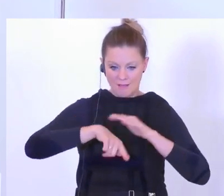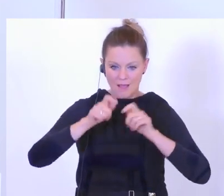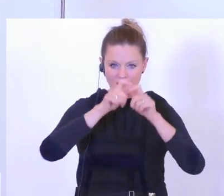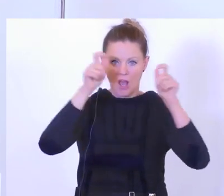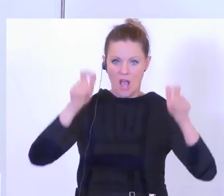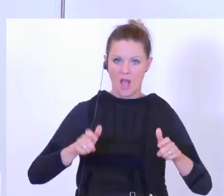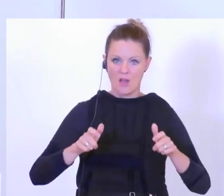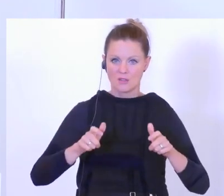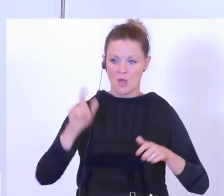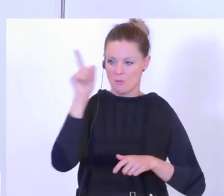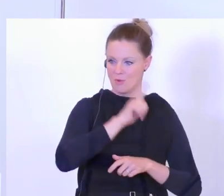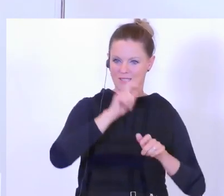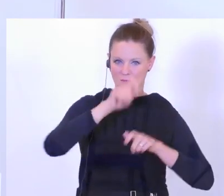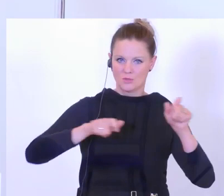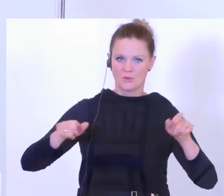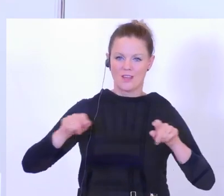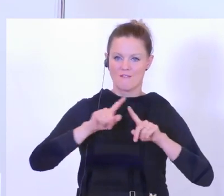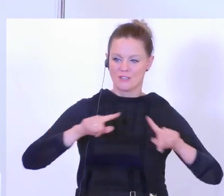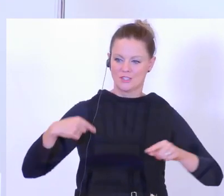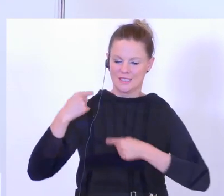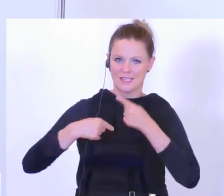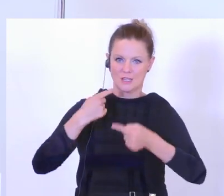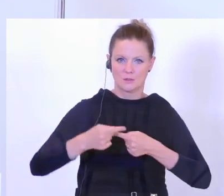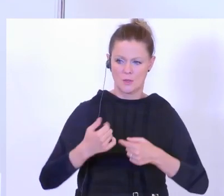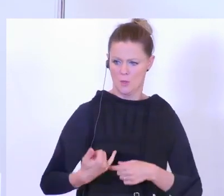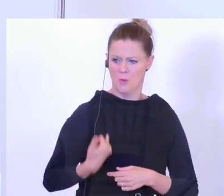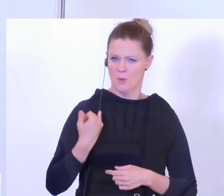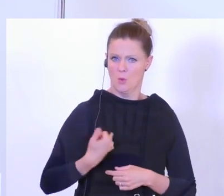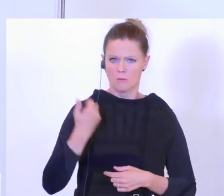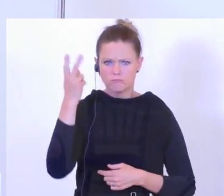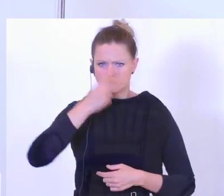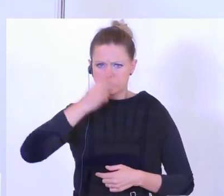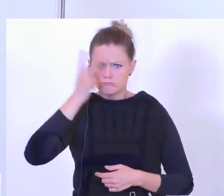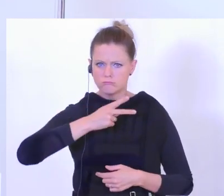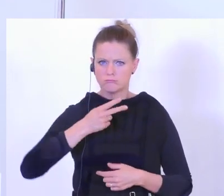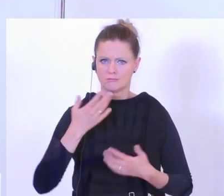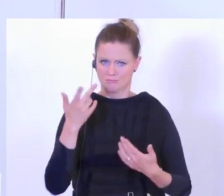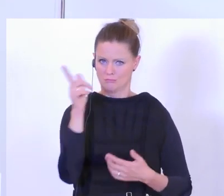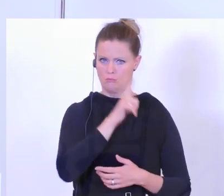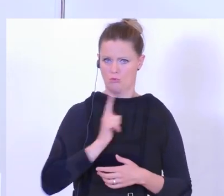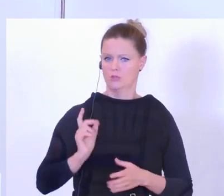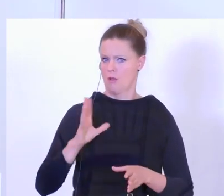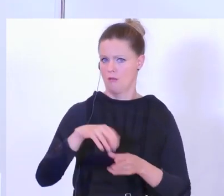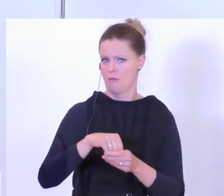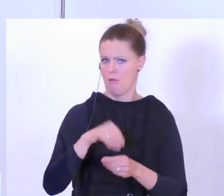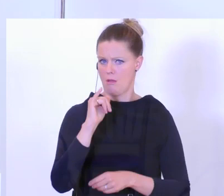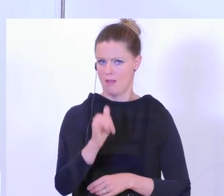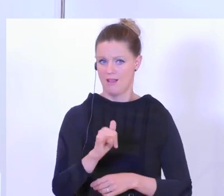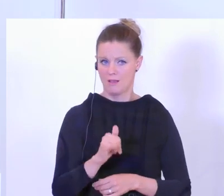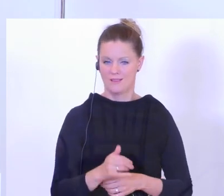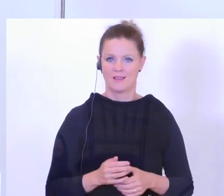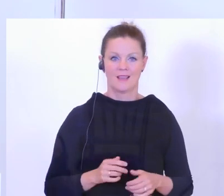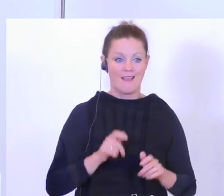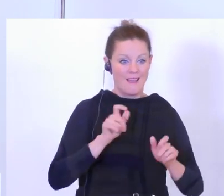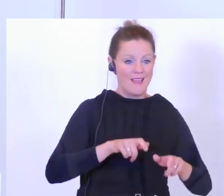der unterschiedlichsten Generationen spricht. Für die jungen Polizistinnen und Polizisten ist es selbstverständlich, bei der Polizei zu sein. Für die